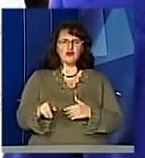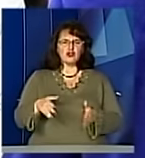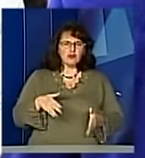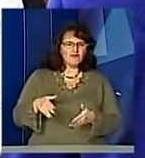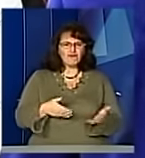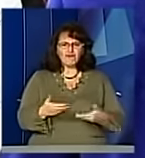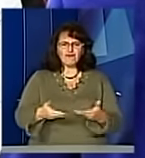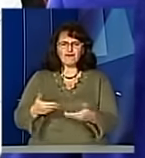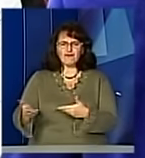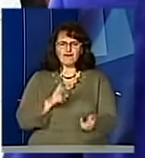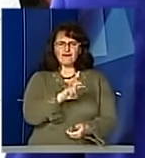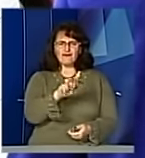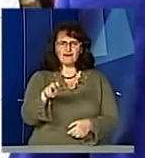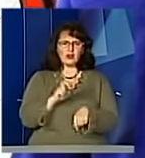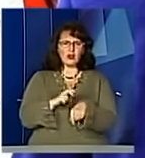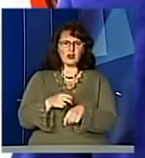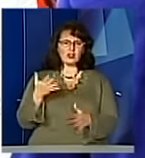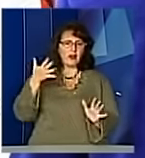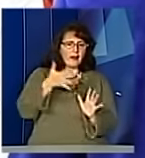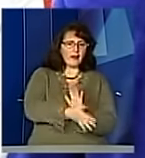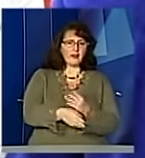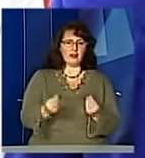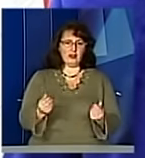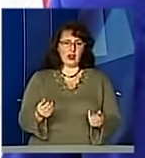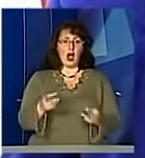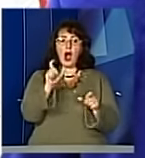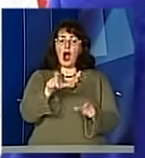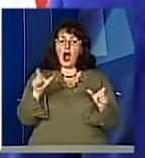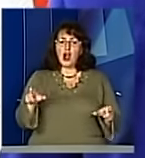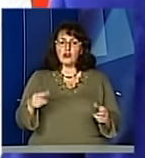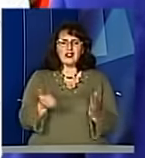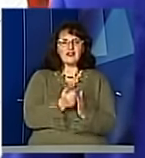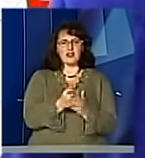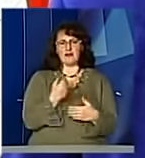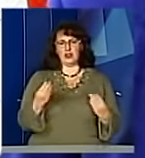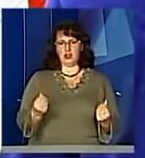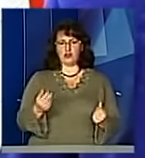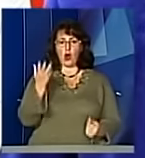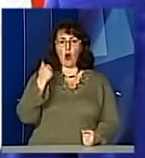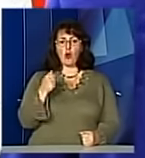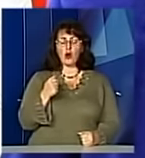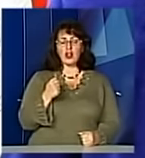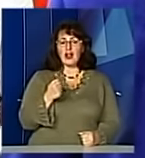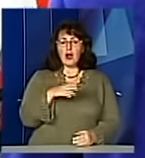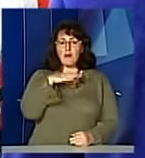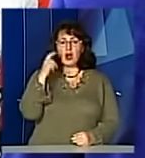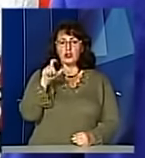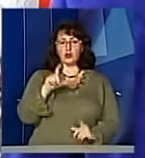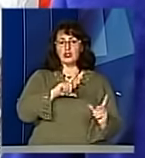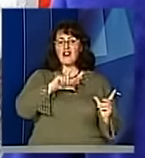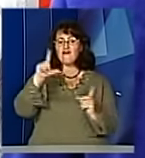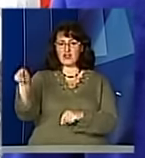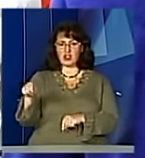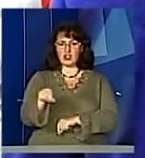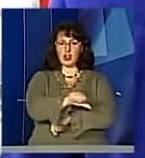по лікарях – це набагато затратніший шлях, а люди зараз живуть на умовах фінансової кризи. Коли півмільйона українців виїхало за рік